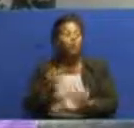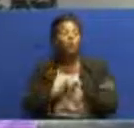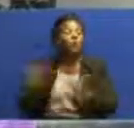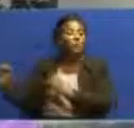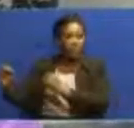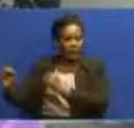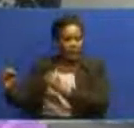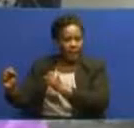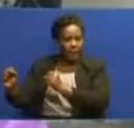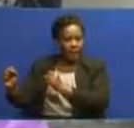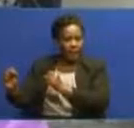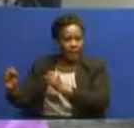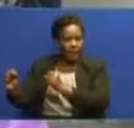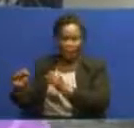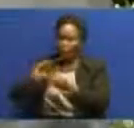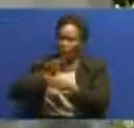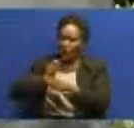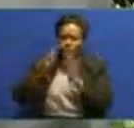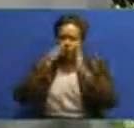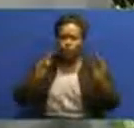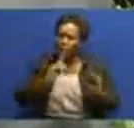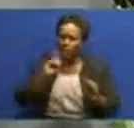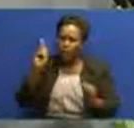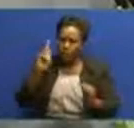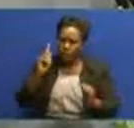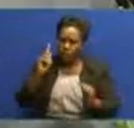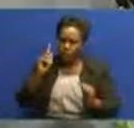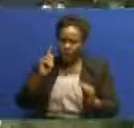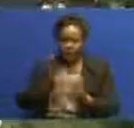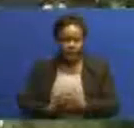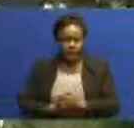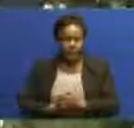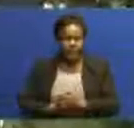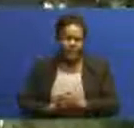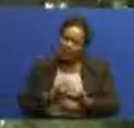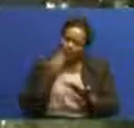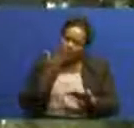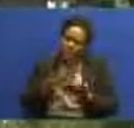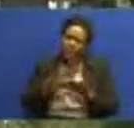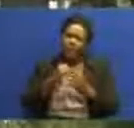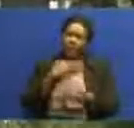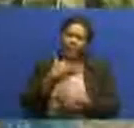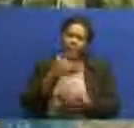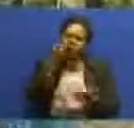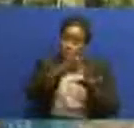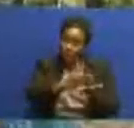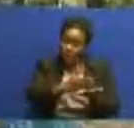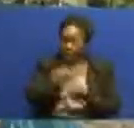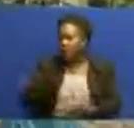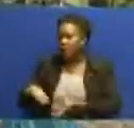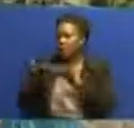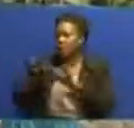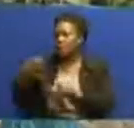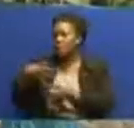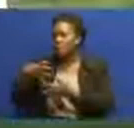kuripea majumba kili hichi cha wananchi kina ukuligani na hibu waziri watamisemi josef watikandege